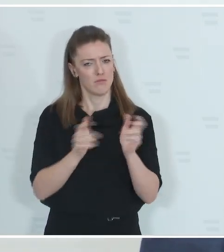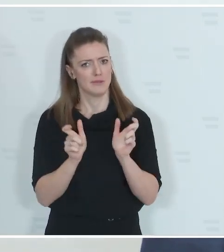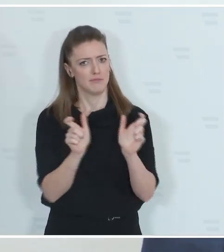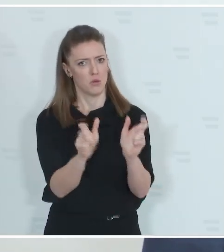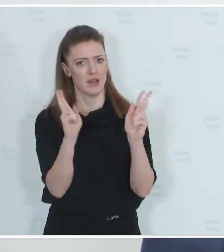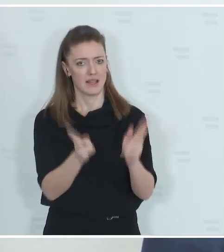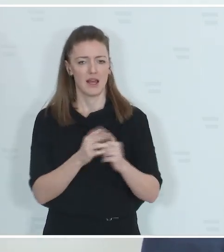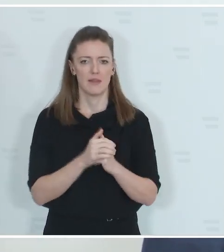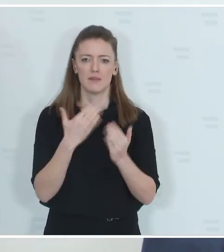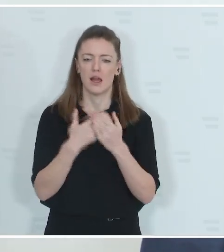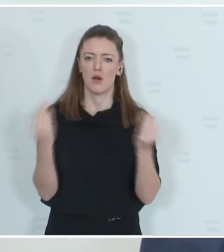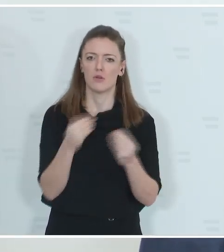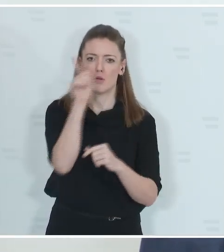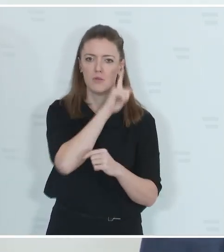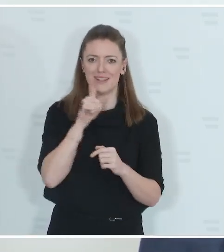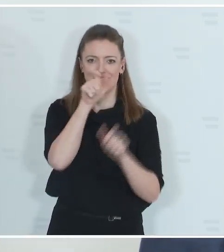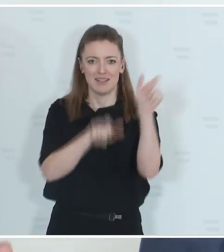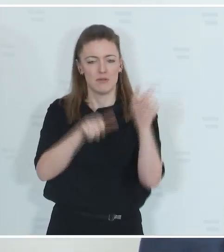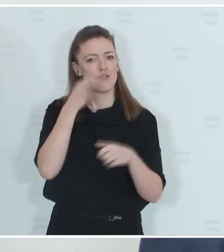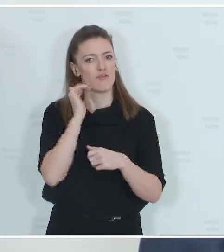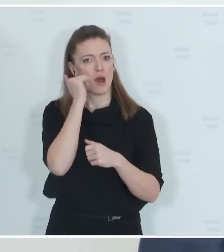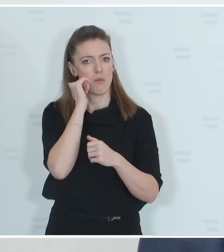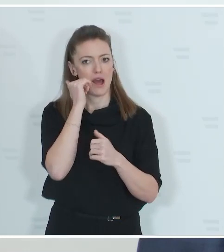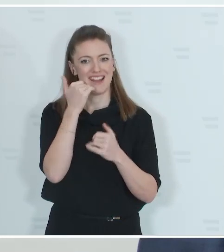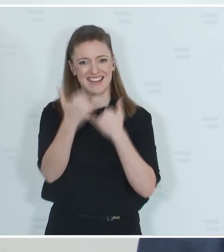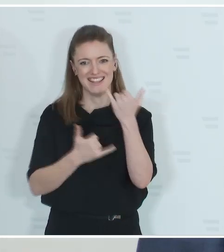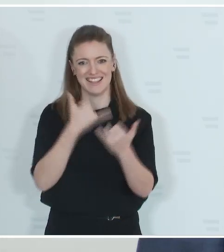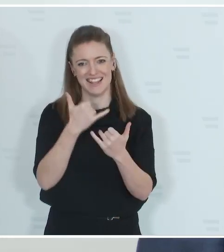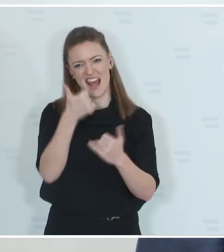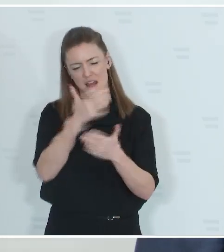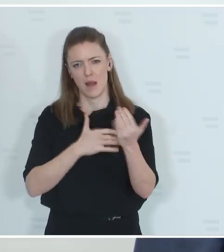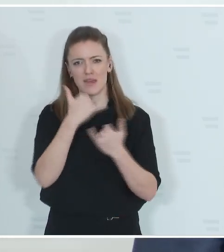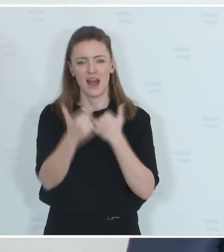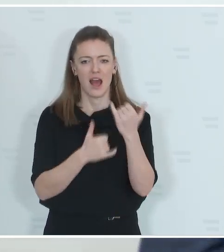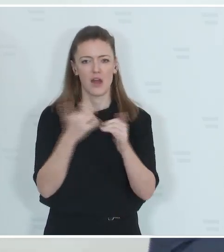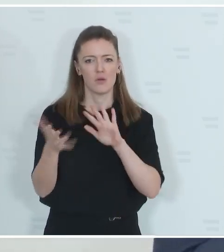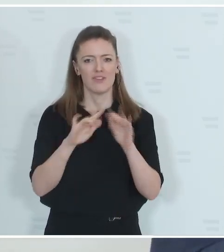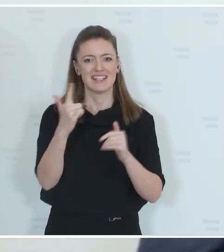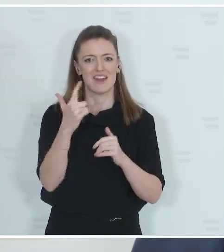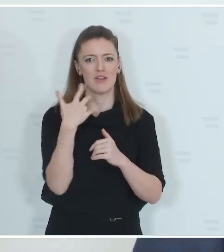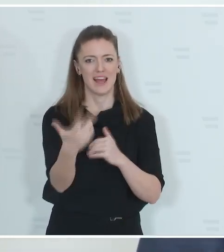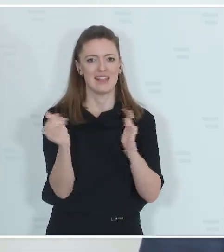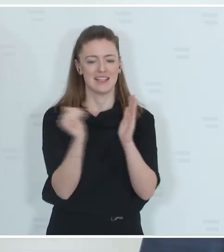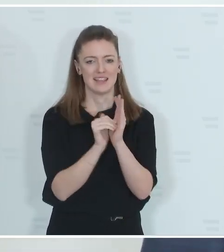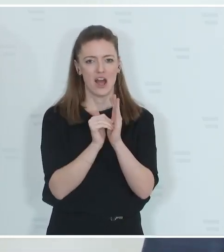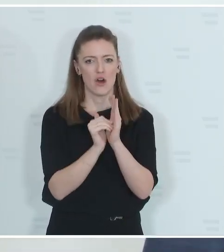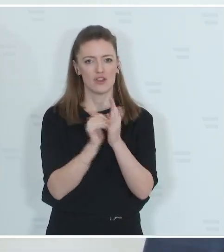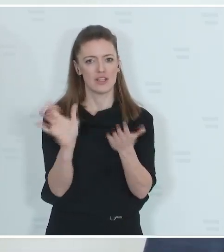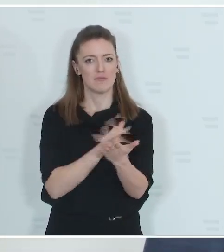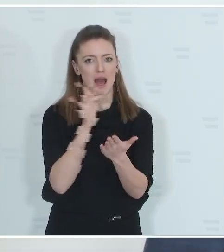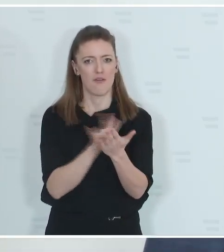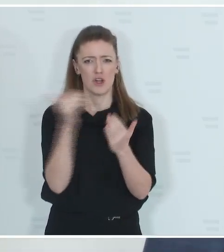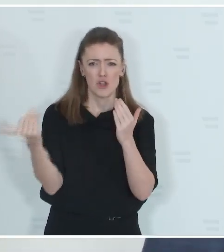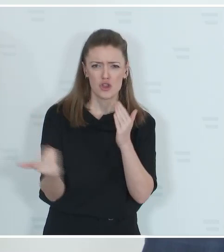Polizistinnen und Polizisten in diesem Jahr und in den nächsten eineinhalb Jahren rund 32.000 Smartphones der